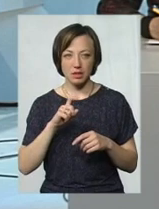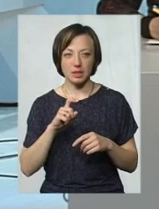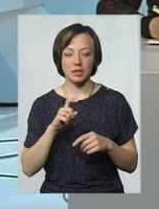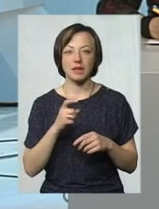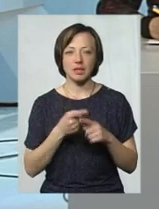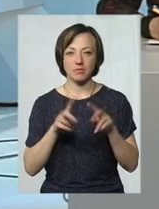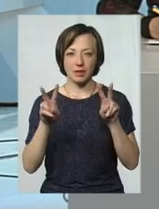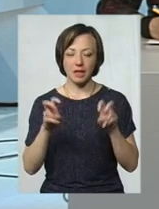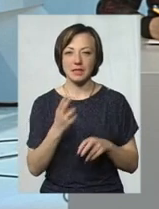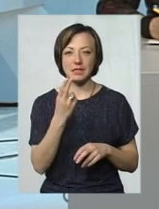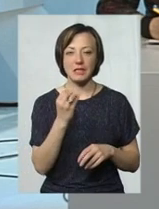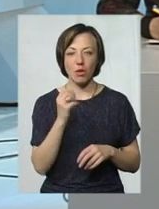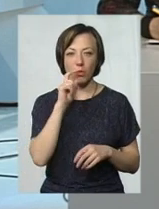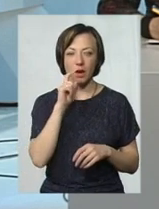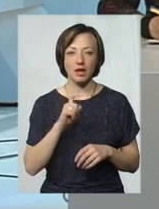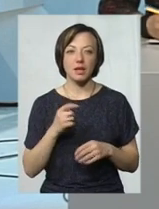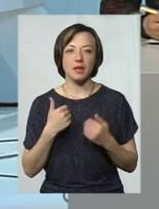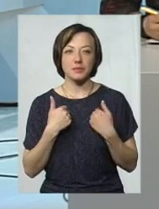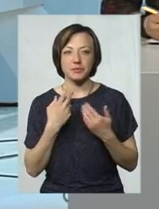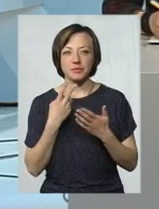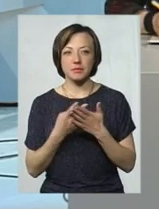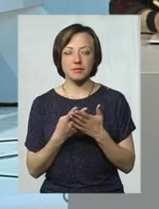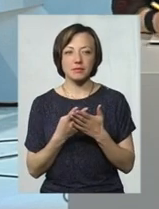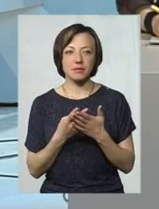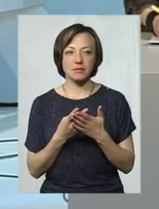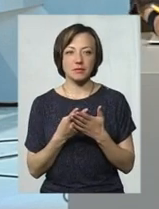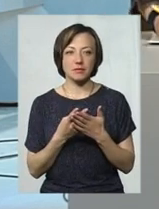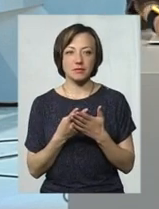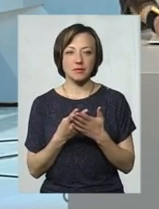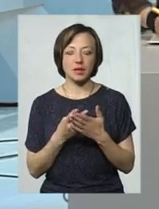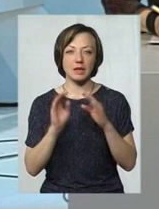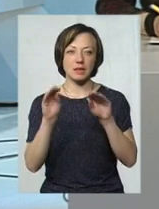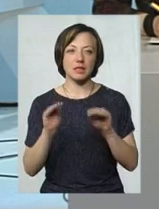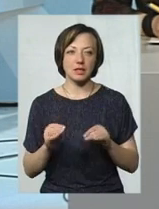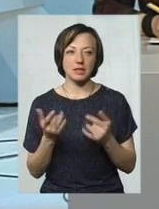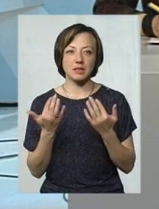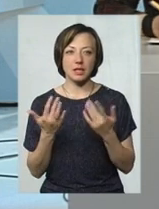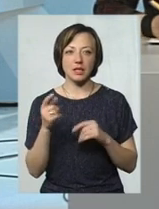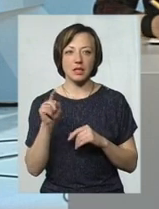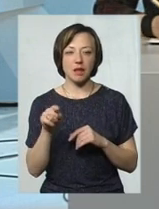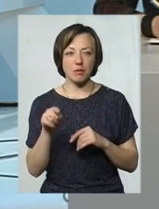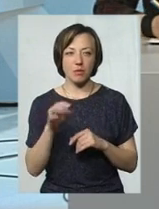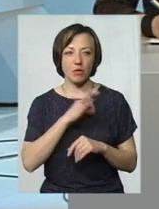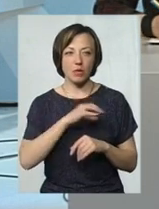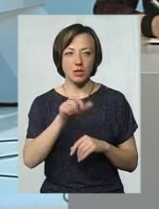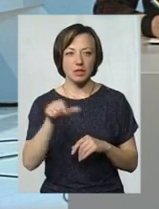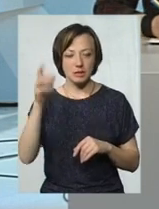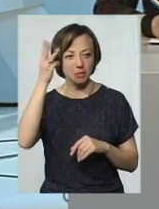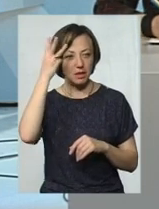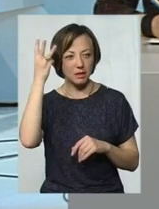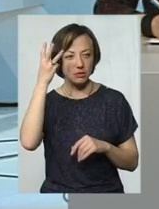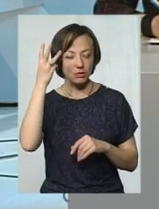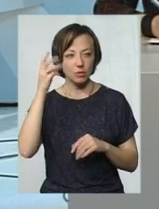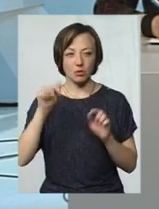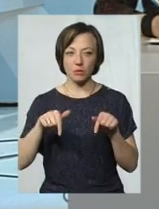пані. мережа. Ну, я так подивилася по статистиці, скільки там користувачів з Хмельницького,